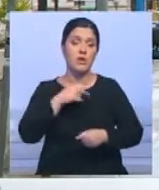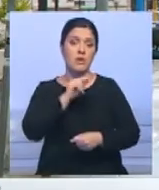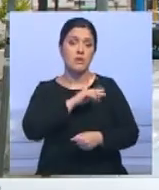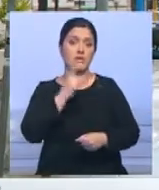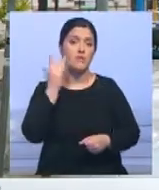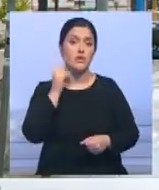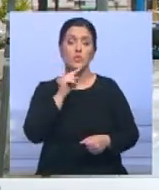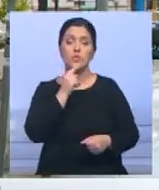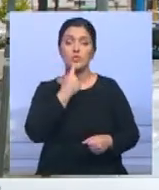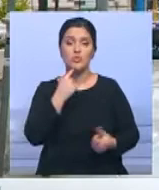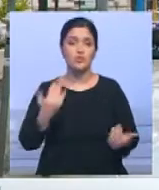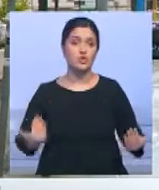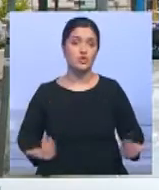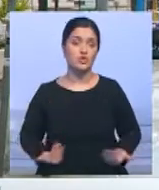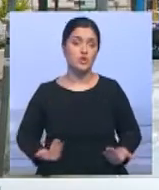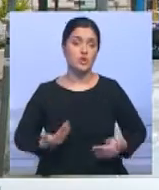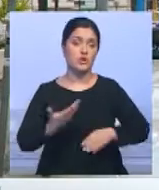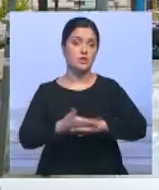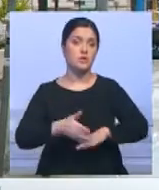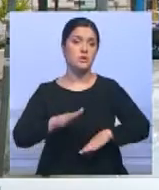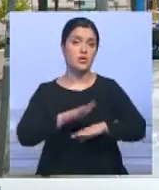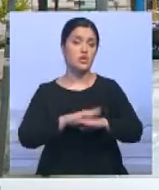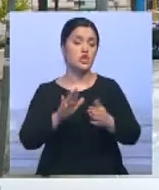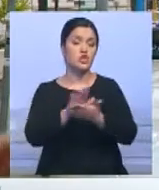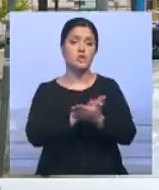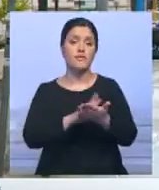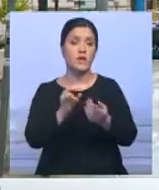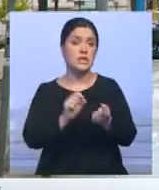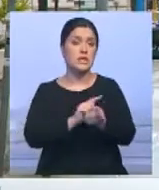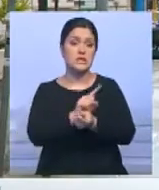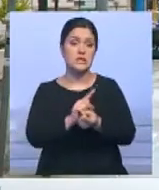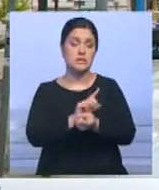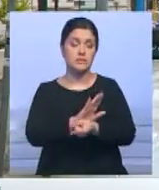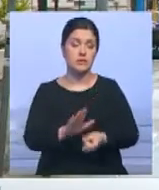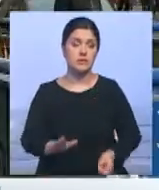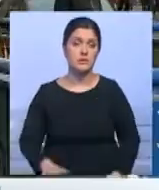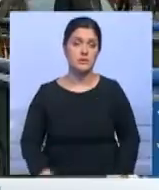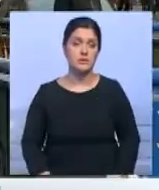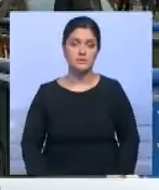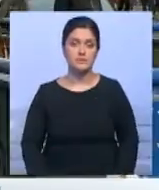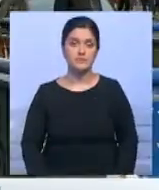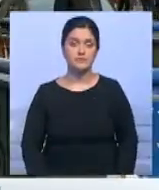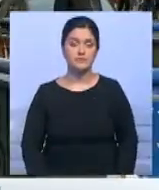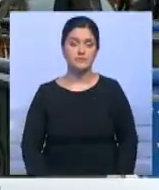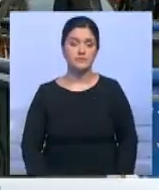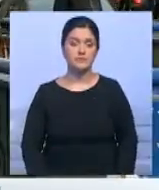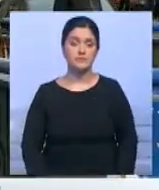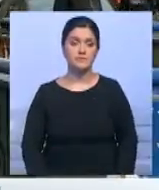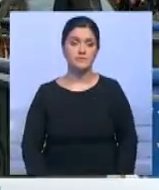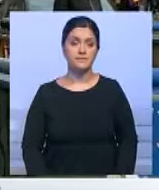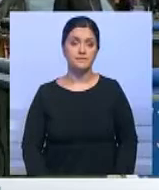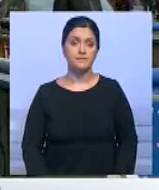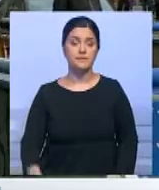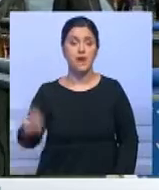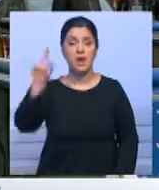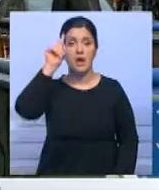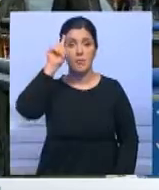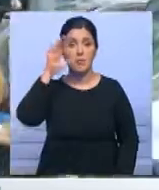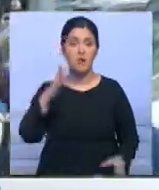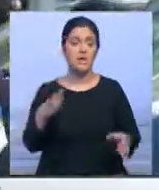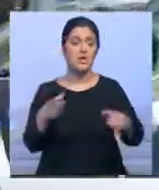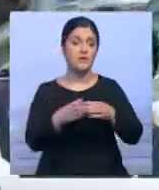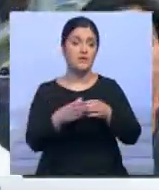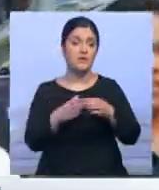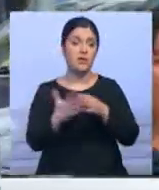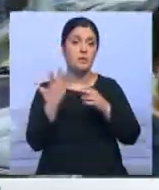образом зажить лучше. И так как ничего не изменилось, теперь я голосую за пять звезд. Популистское движение «Пять звезд» становится